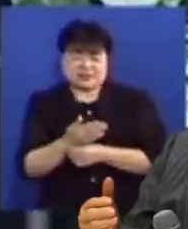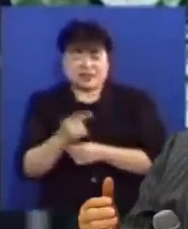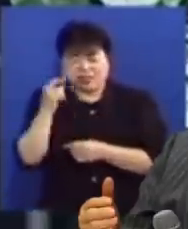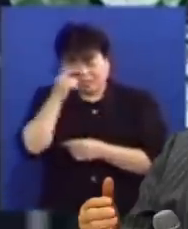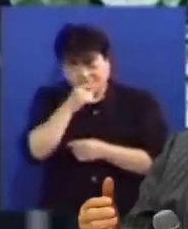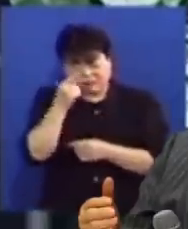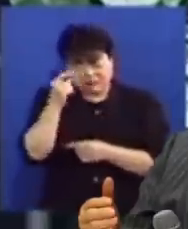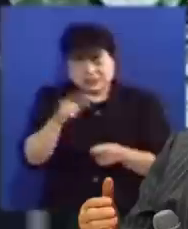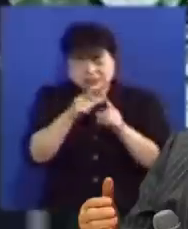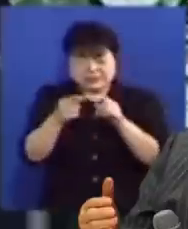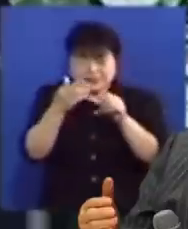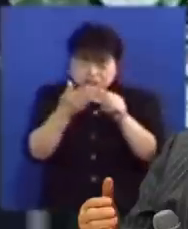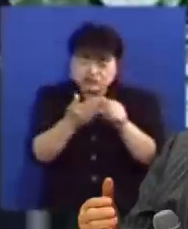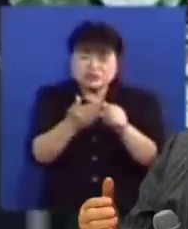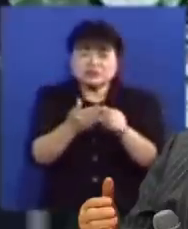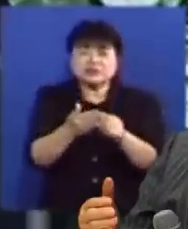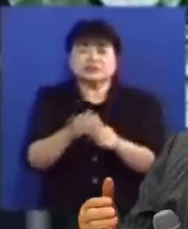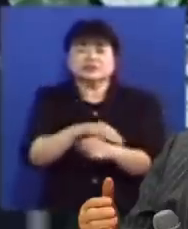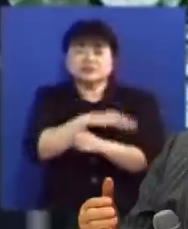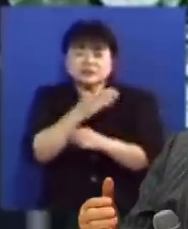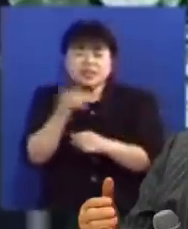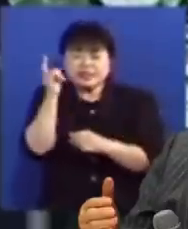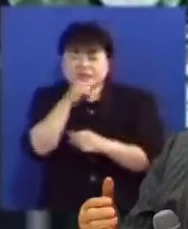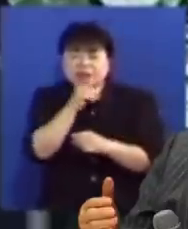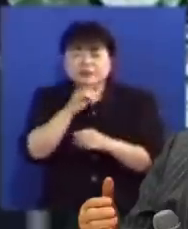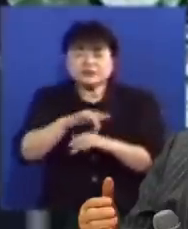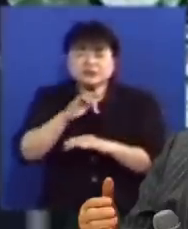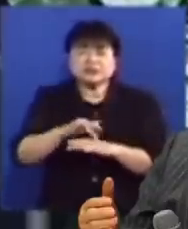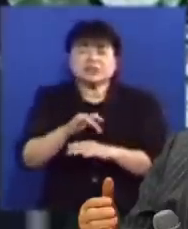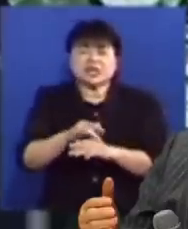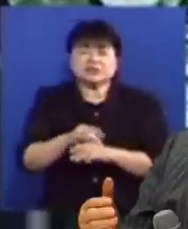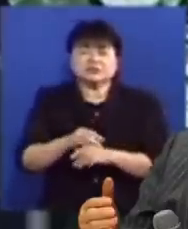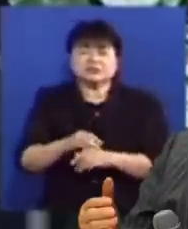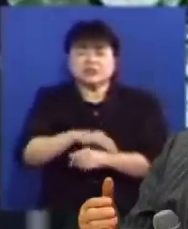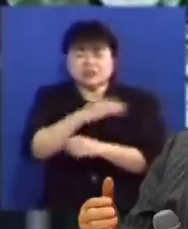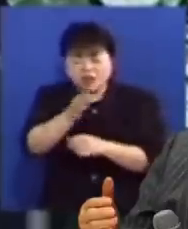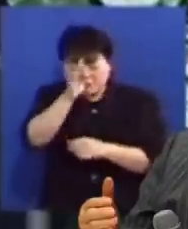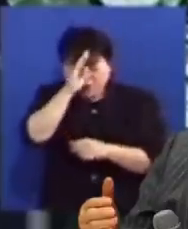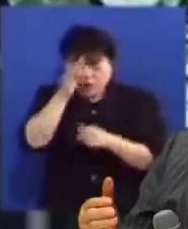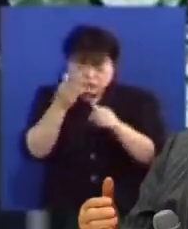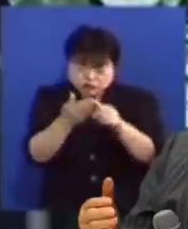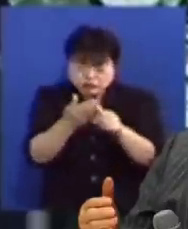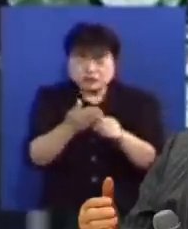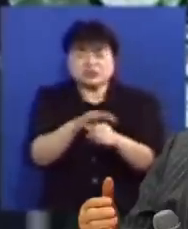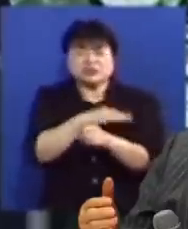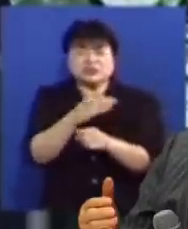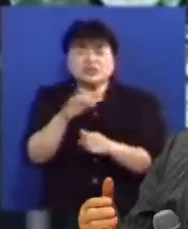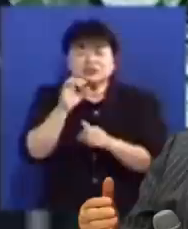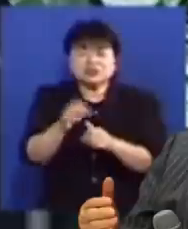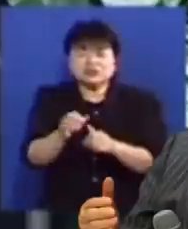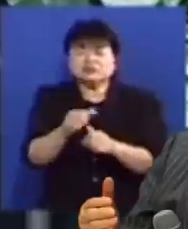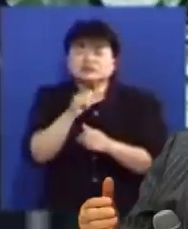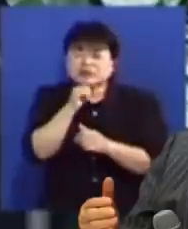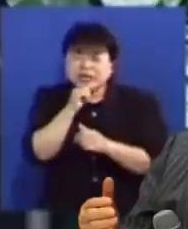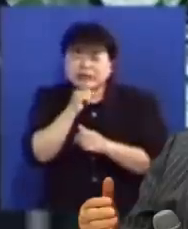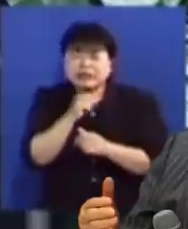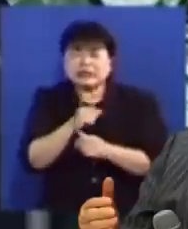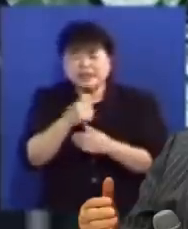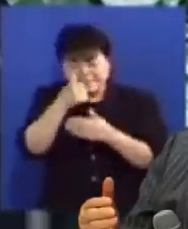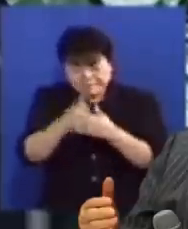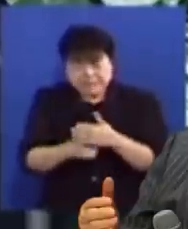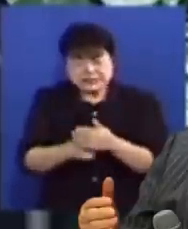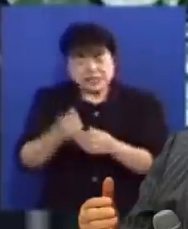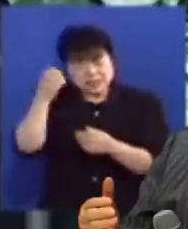더러운 생활을 하는 나쁜 습관을 묶는 능력 병들게 하는 능력 저주와 가난에 흐득이 하는